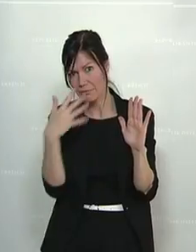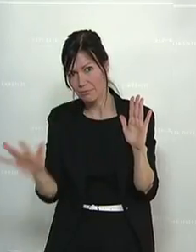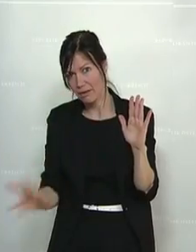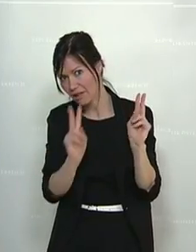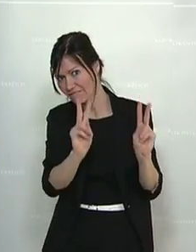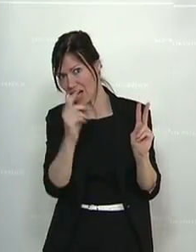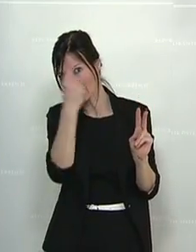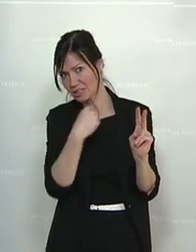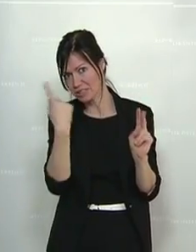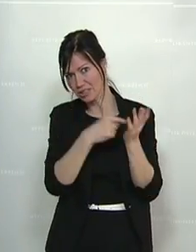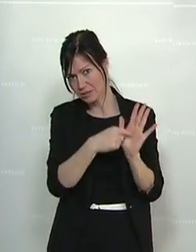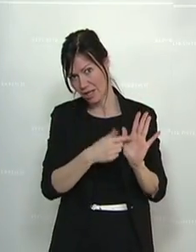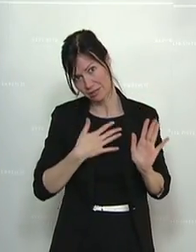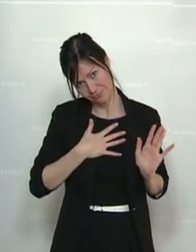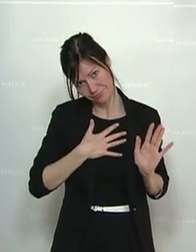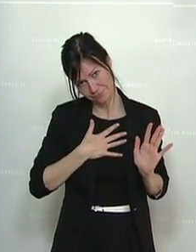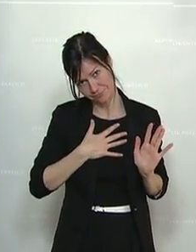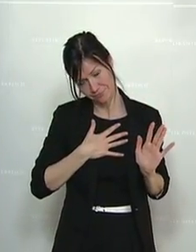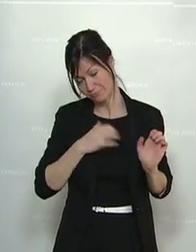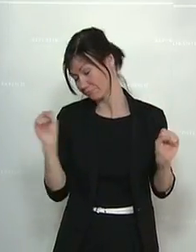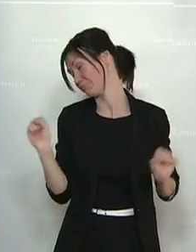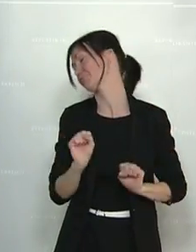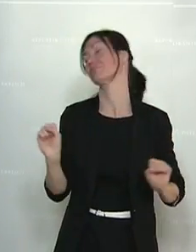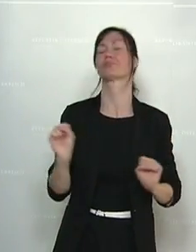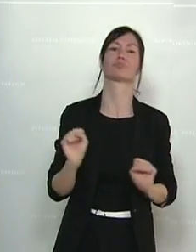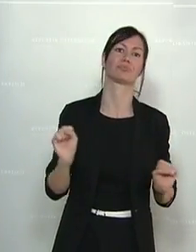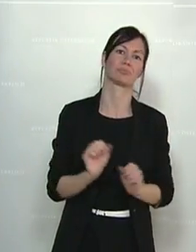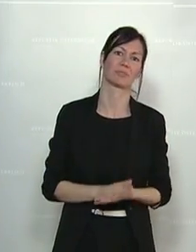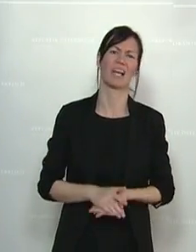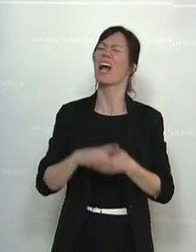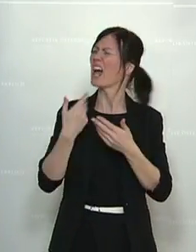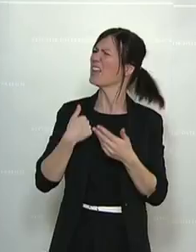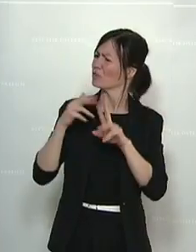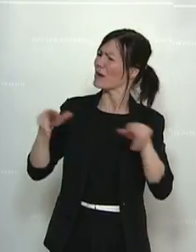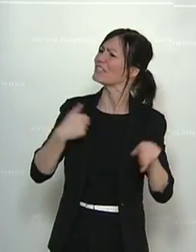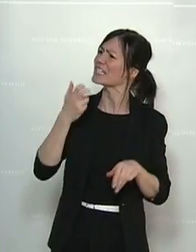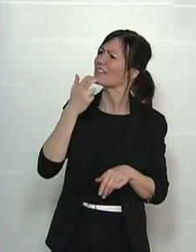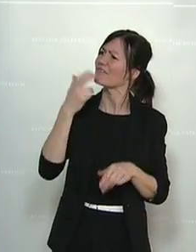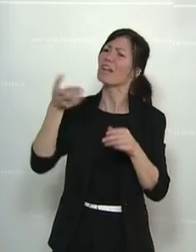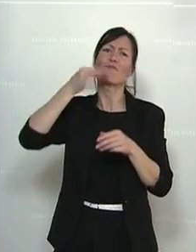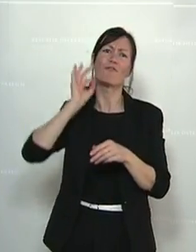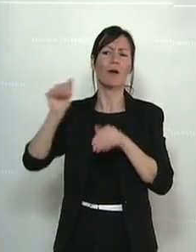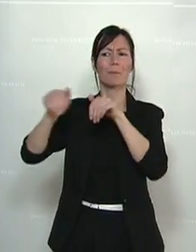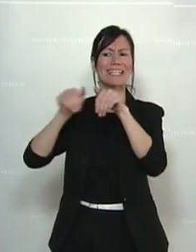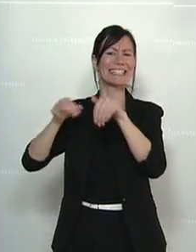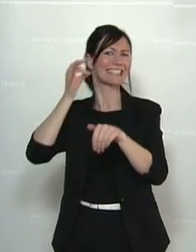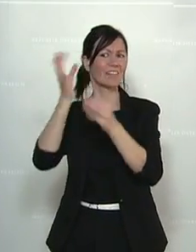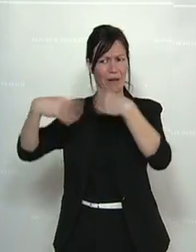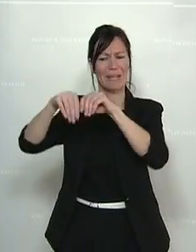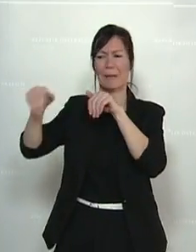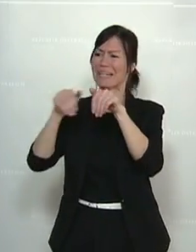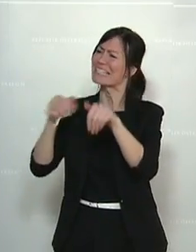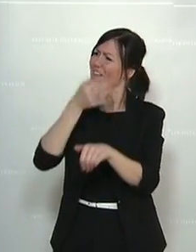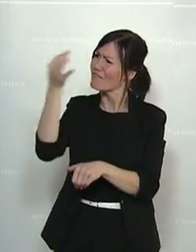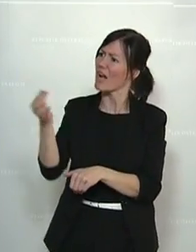Aber eigentlich wollte ich ja die Frauenministerin, die Familienministerin fragen, sprechen Sie die Sprache